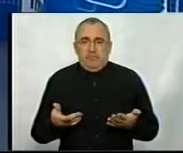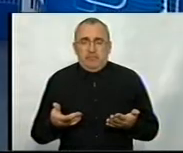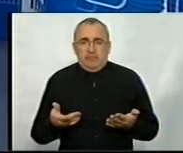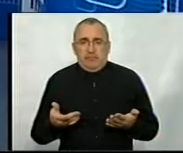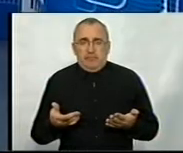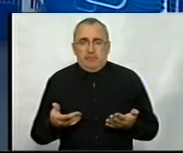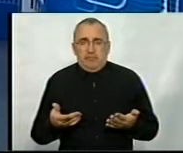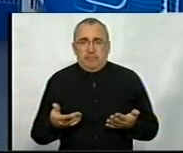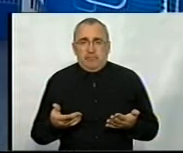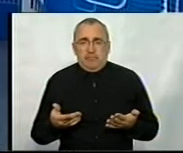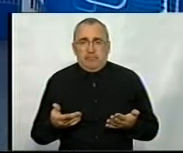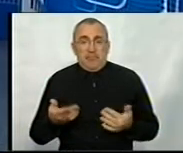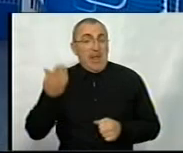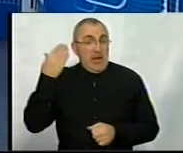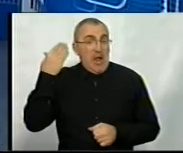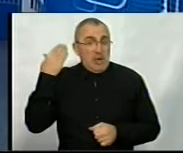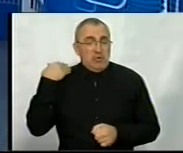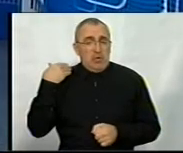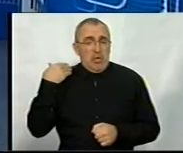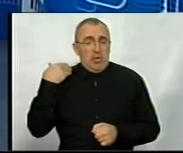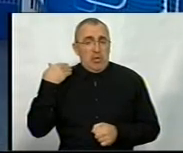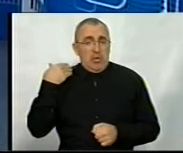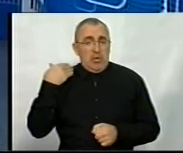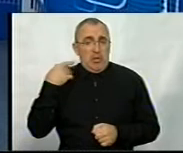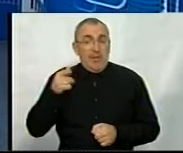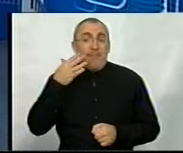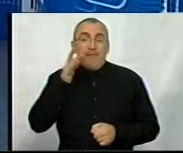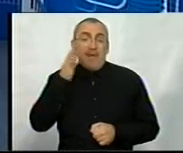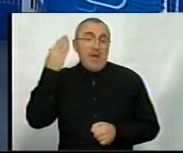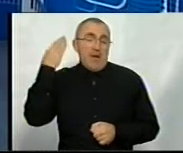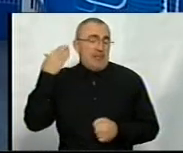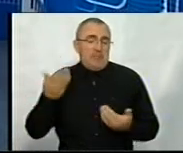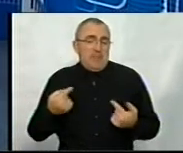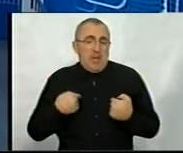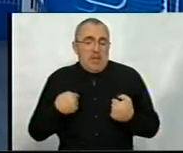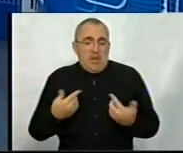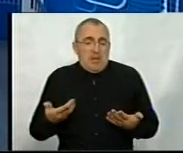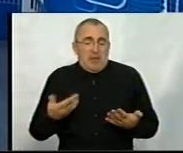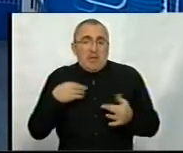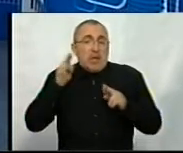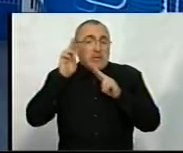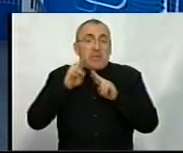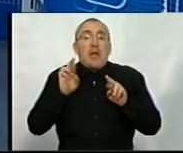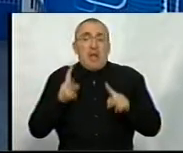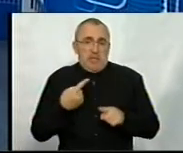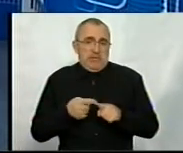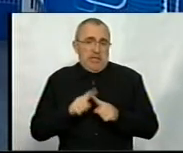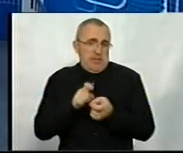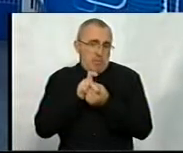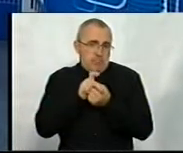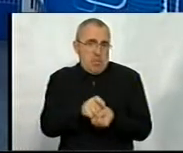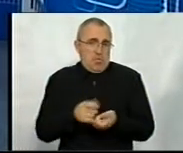Вот, ну, а раньше, вот, тех времен, я практически, я не знала, как с этим бороться.